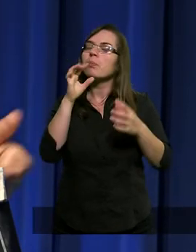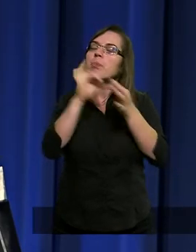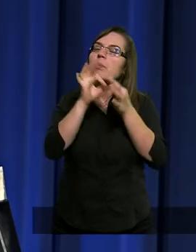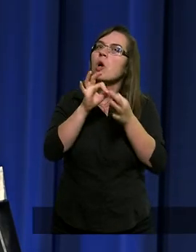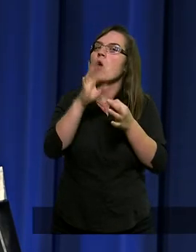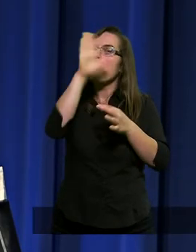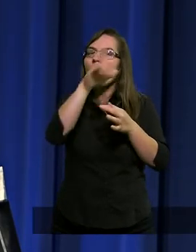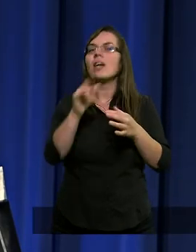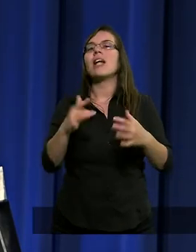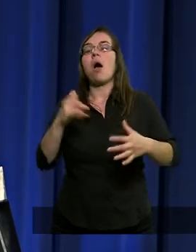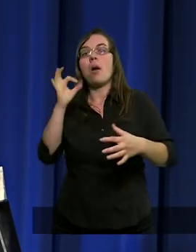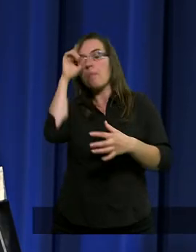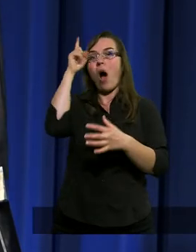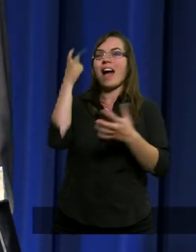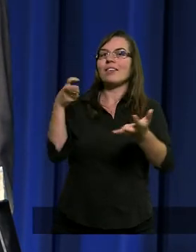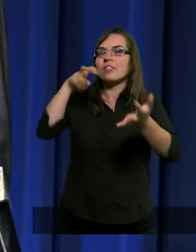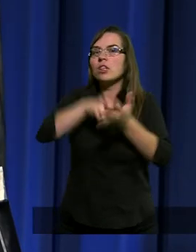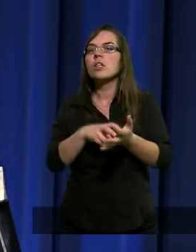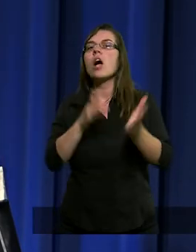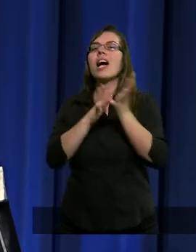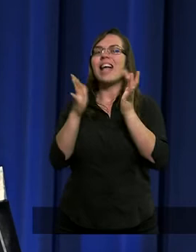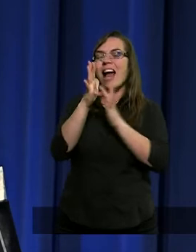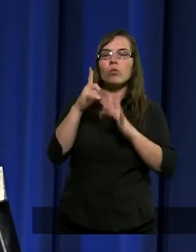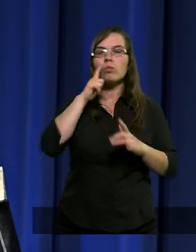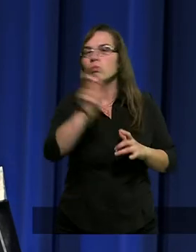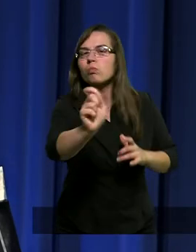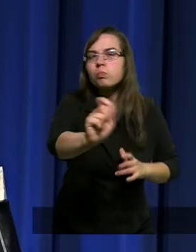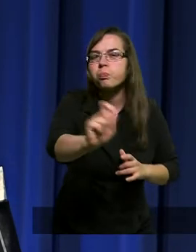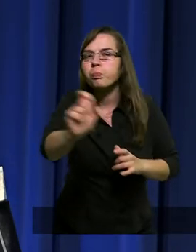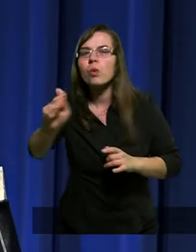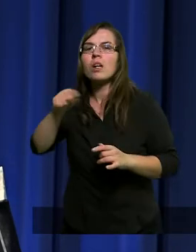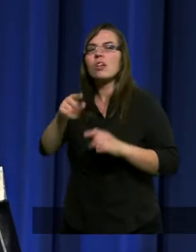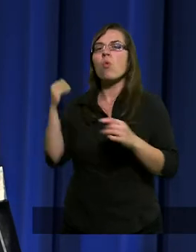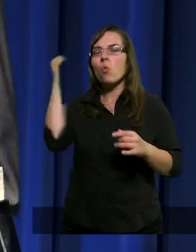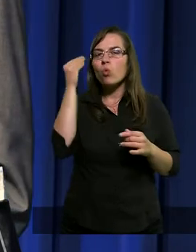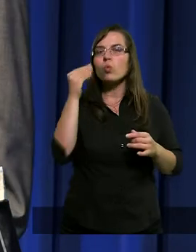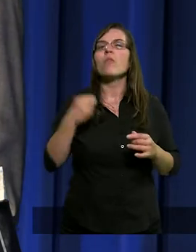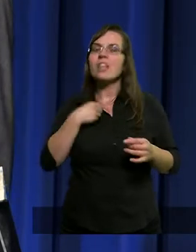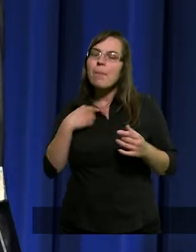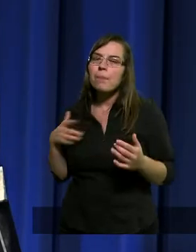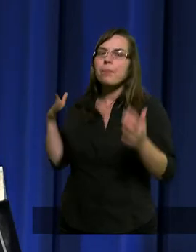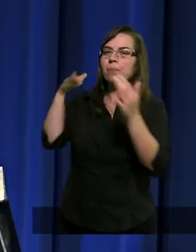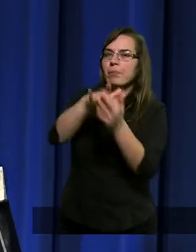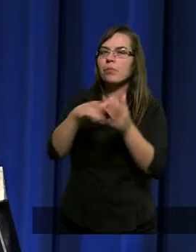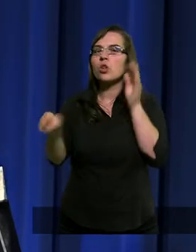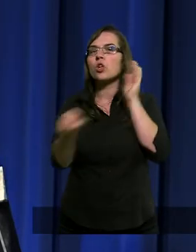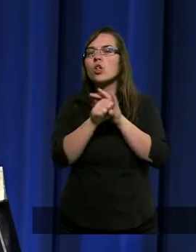poranku następnego dnia Jezus Chrystus budził swoich uczniów i udali się do